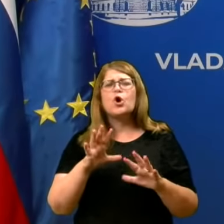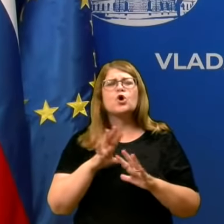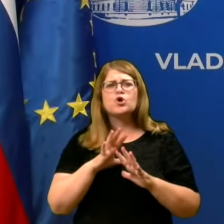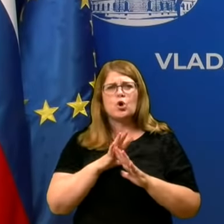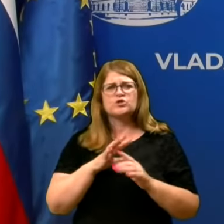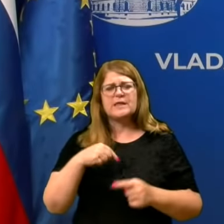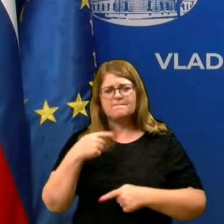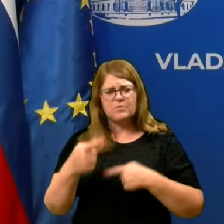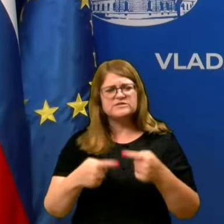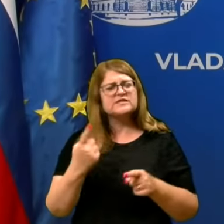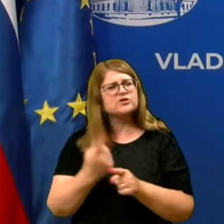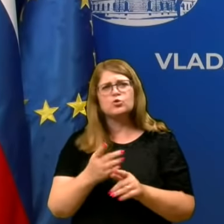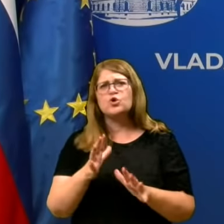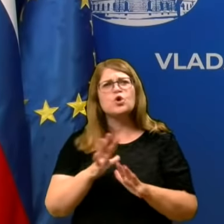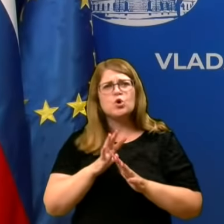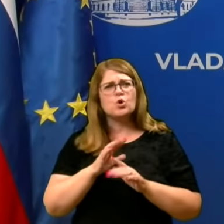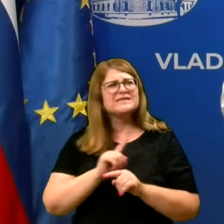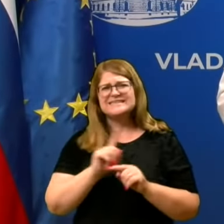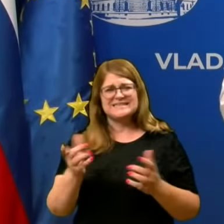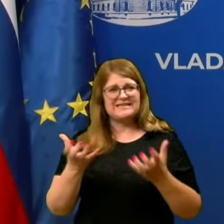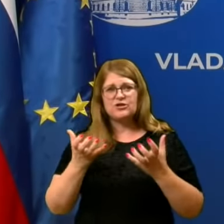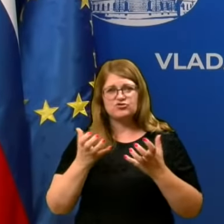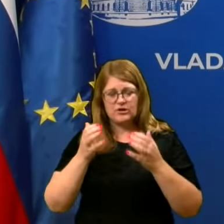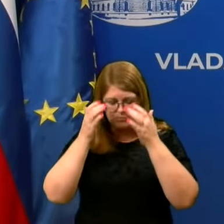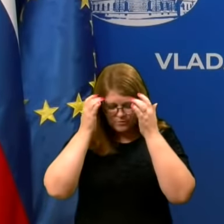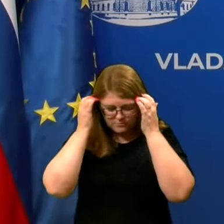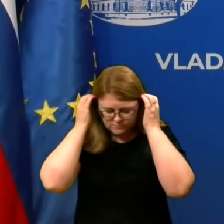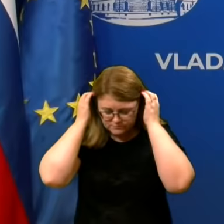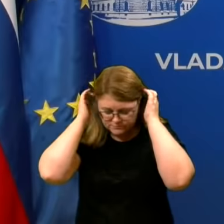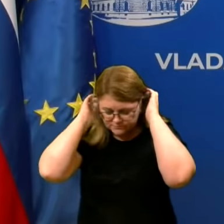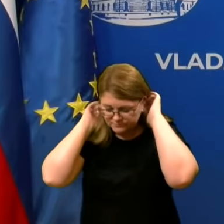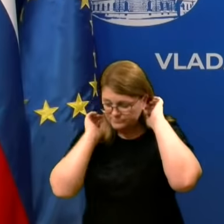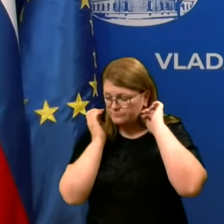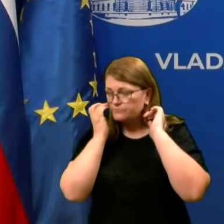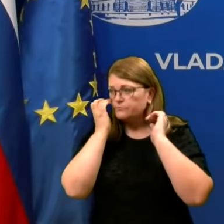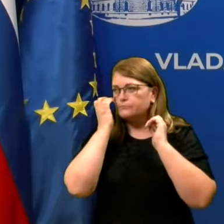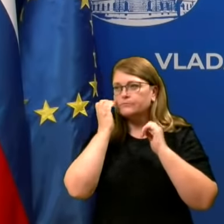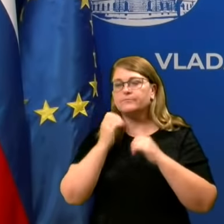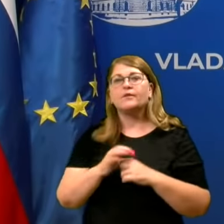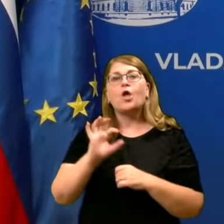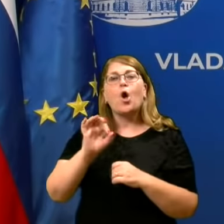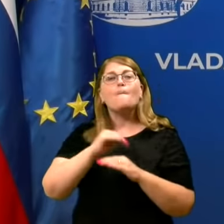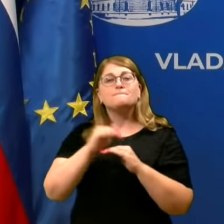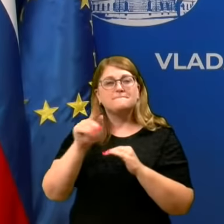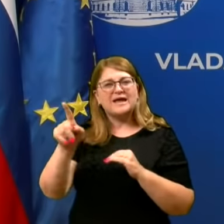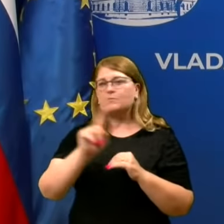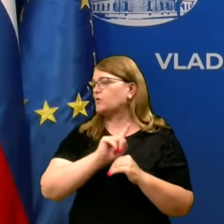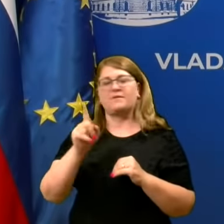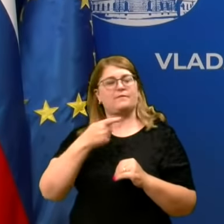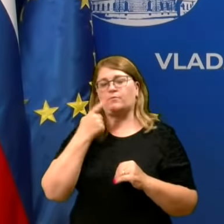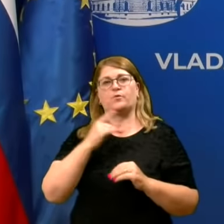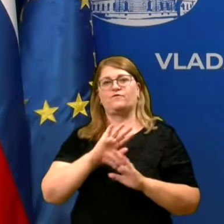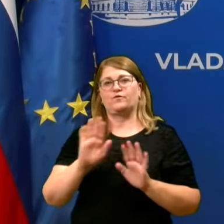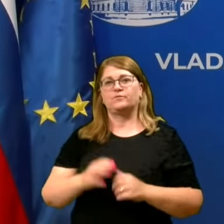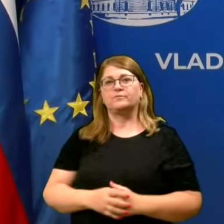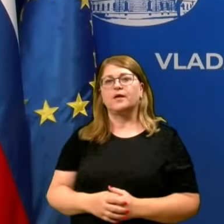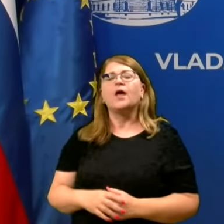in posledici so tudi grozoviti in se jih ne želimo. O primeru, kad se Maribor, pa ne bom podali dodatnih komentarjev.